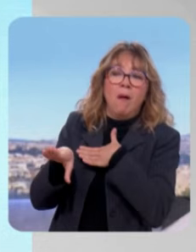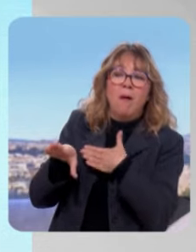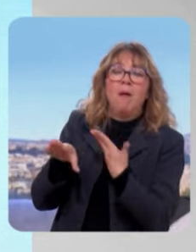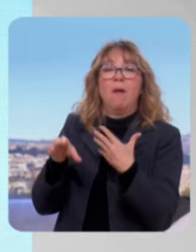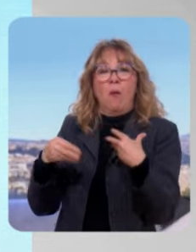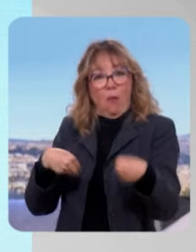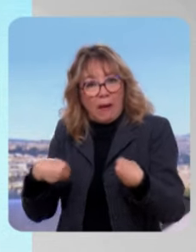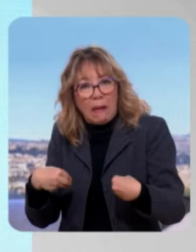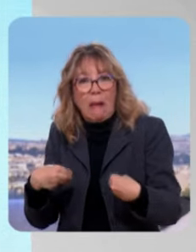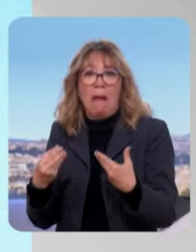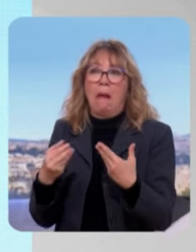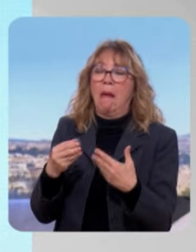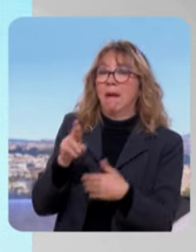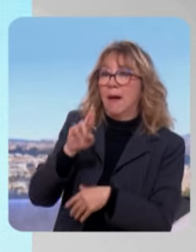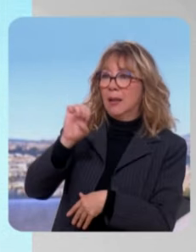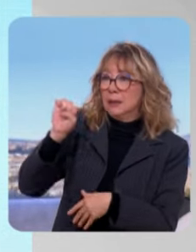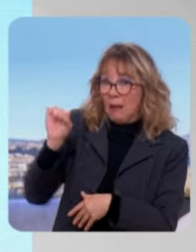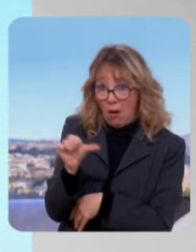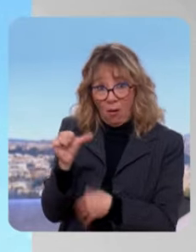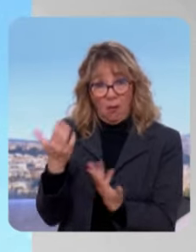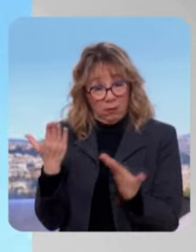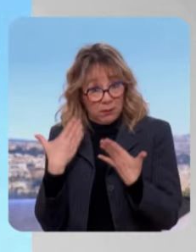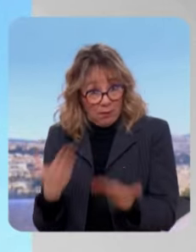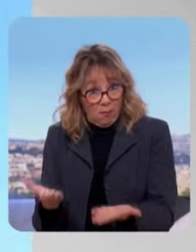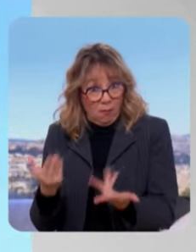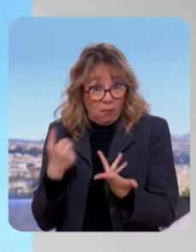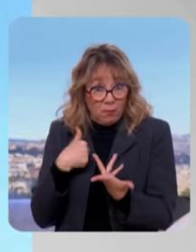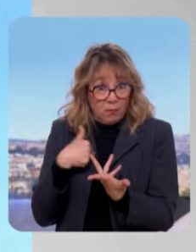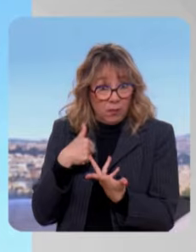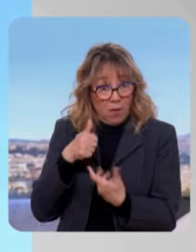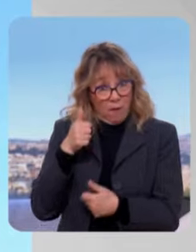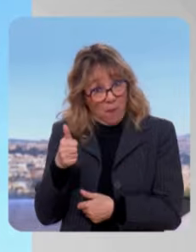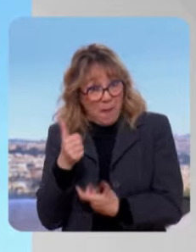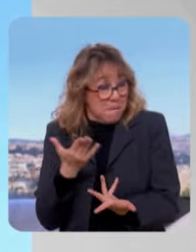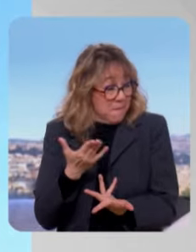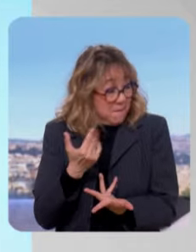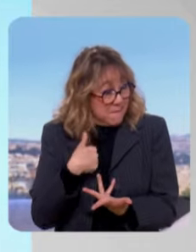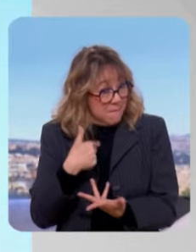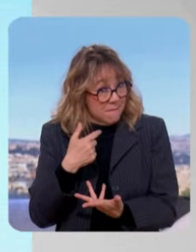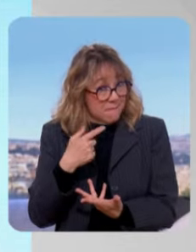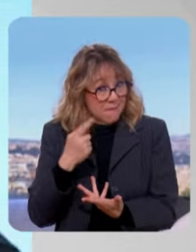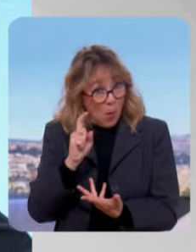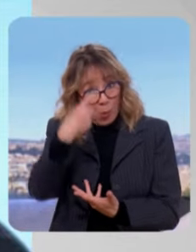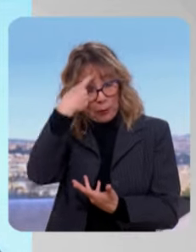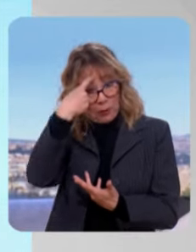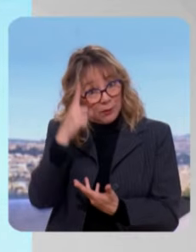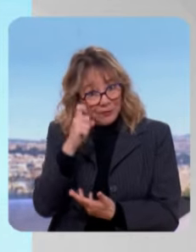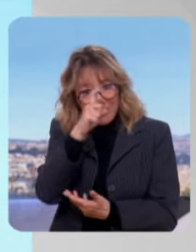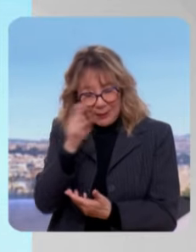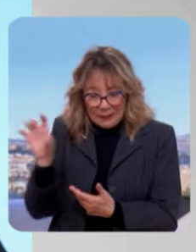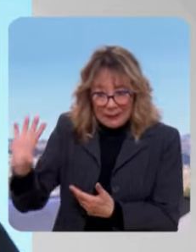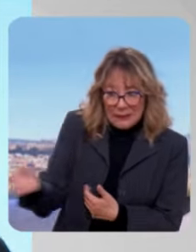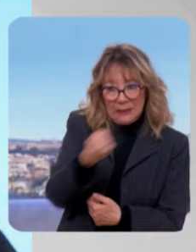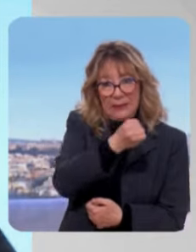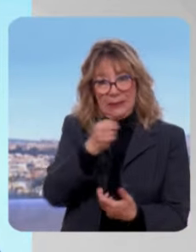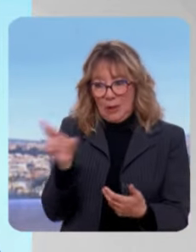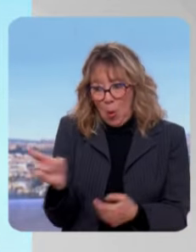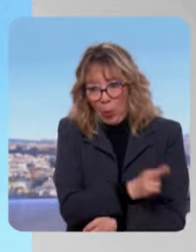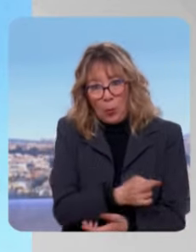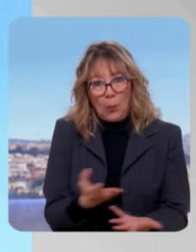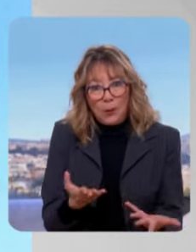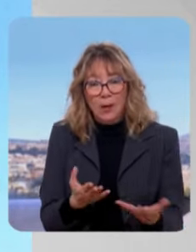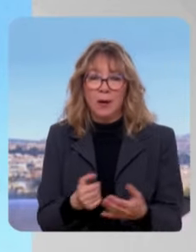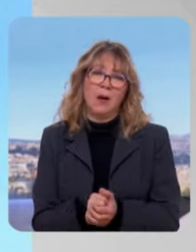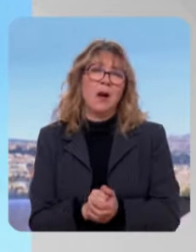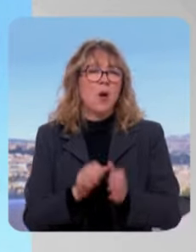RSA. C'est une réalité électorale que vous allez avoir beaucoup de mal, vous en êtes conscient, à redresser. Moi, j'en ai conscience, mais je suis prêt. Je suis prêt aujourd'hui, j'ai vu